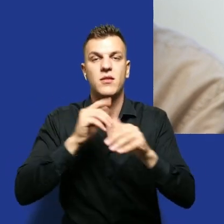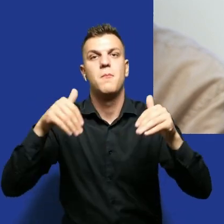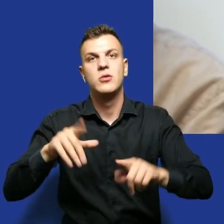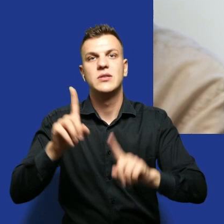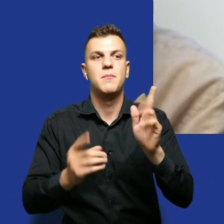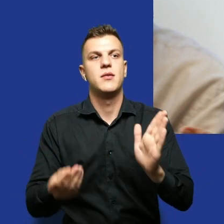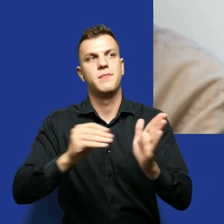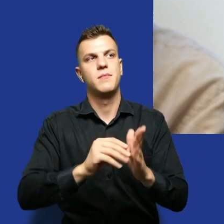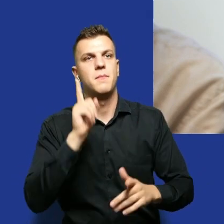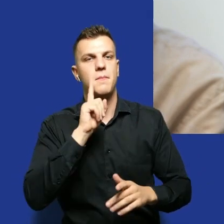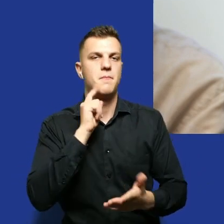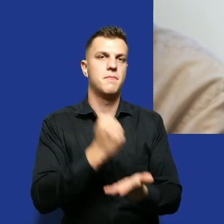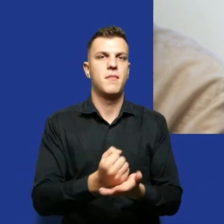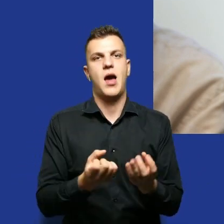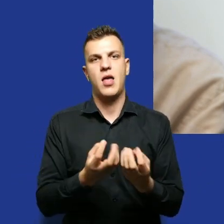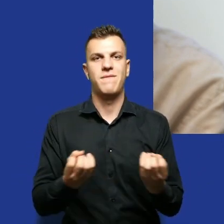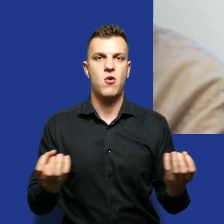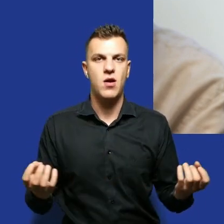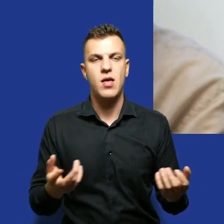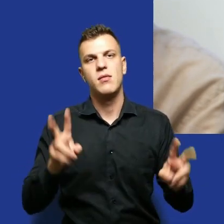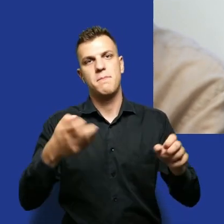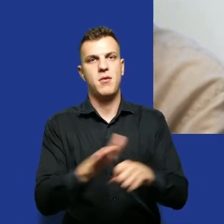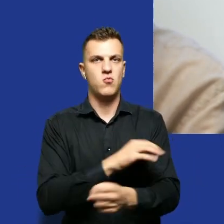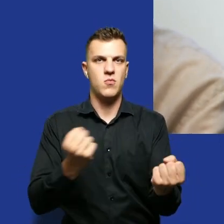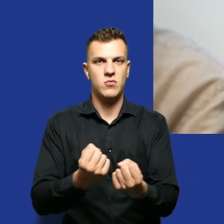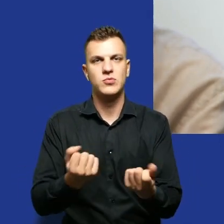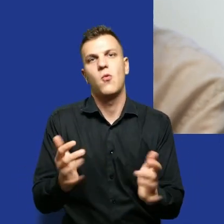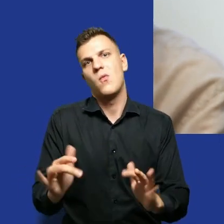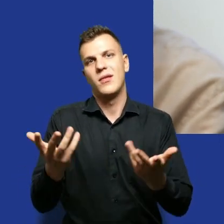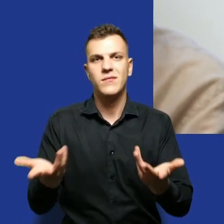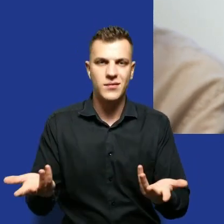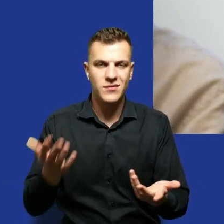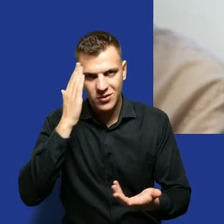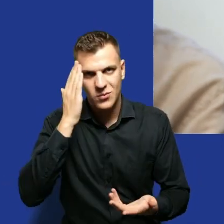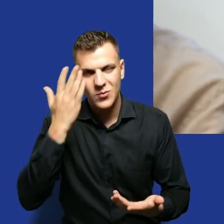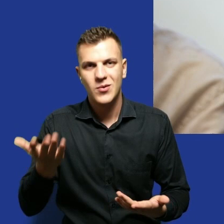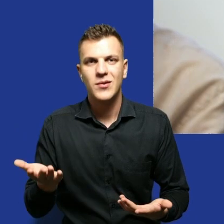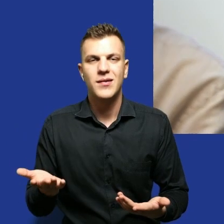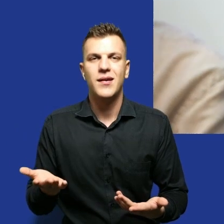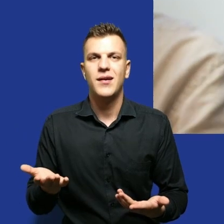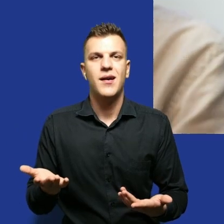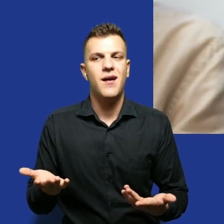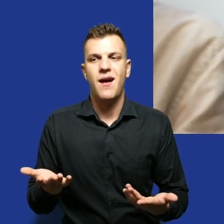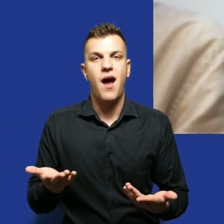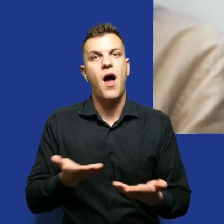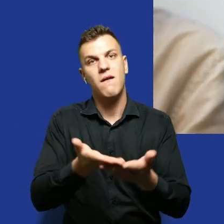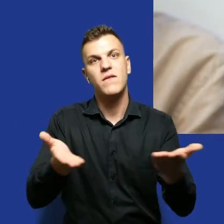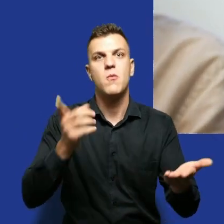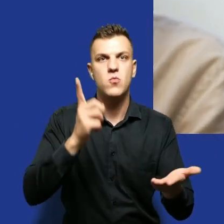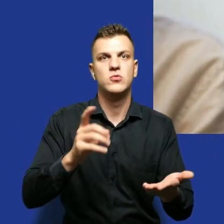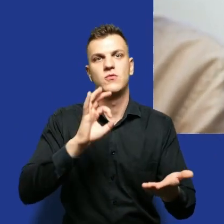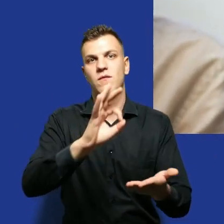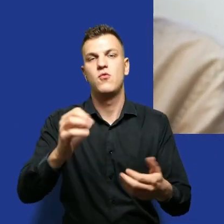prawnika pana na stanowisku tam pełnomocnika, tak? A wy jakby musicie poświęcić na to